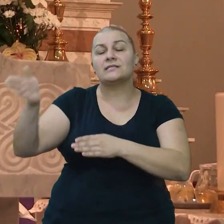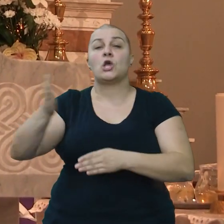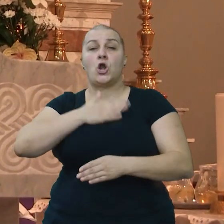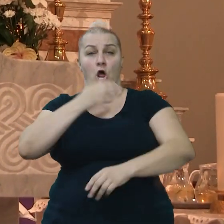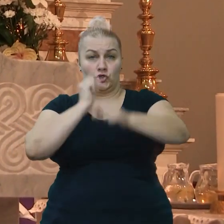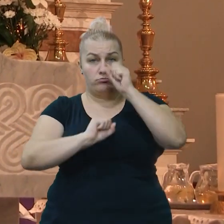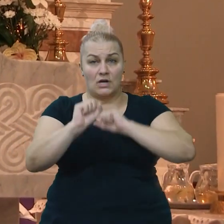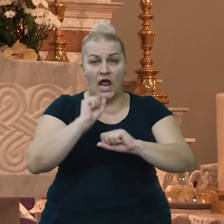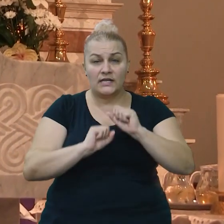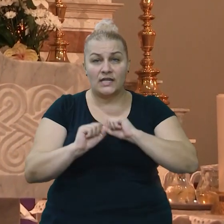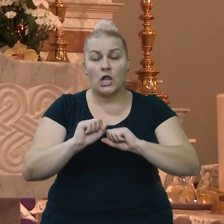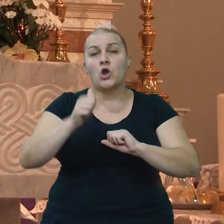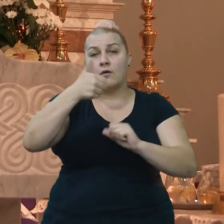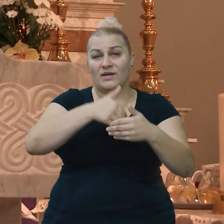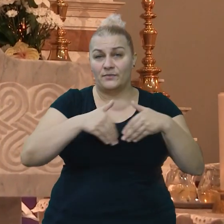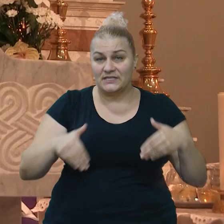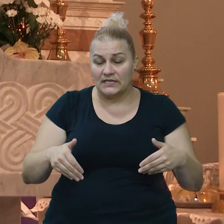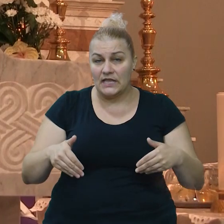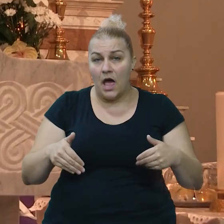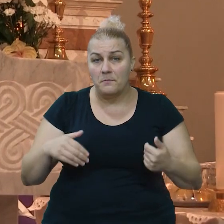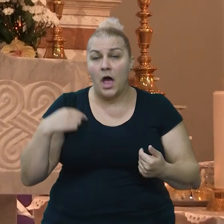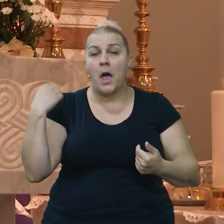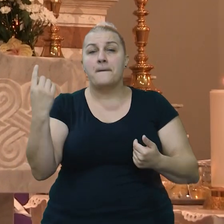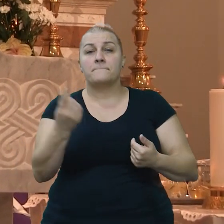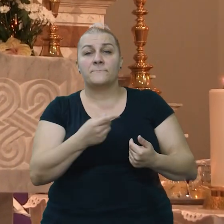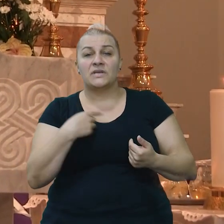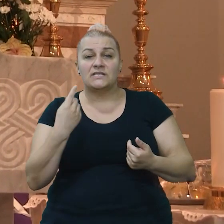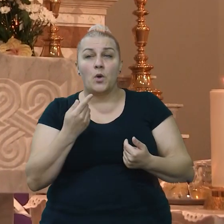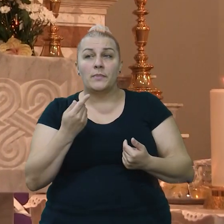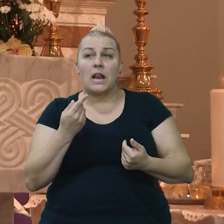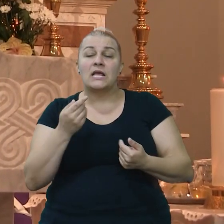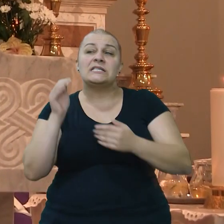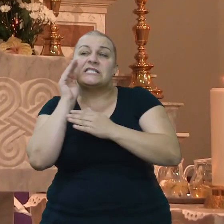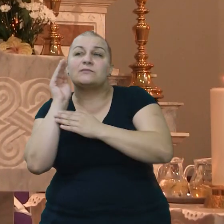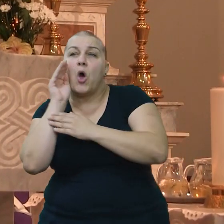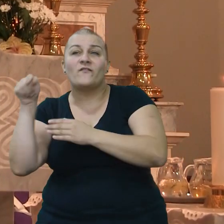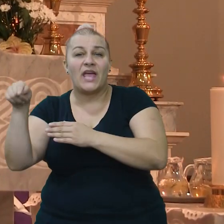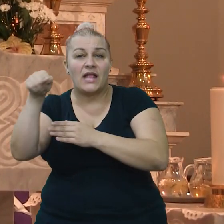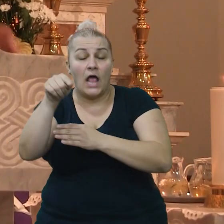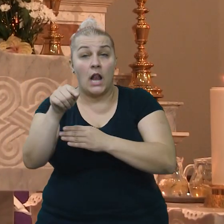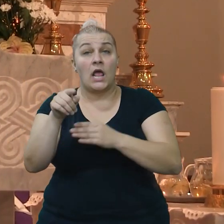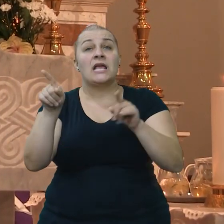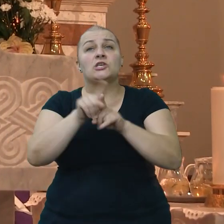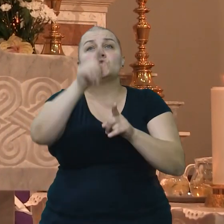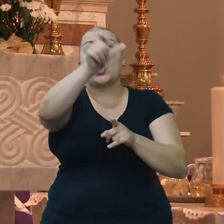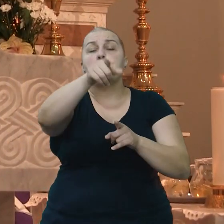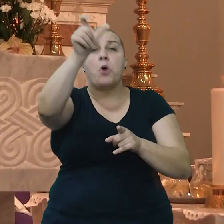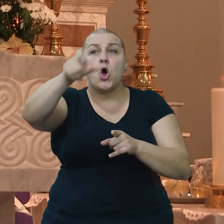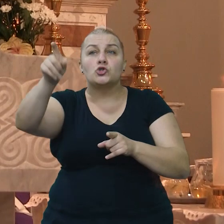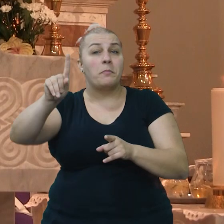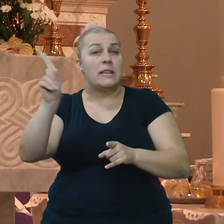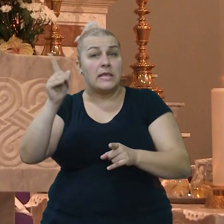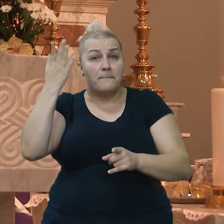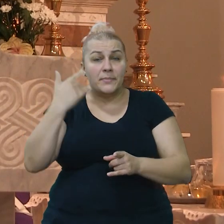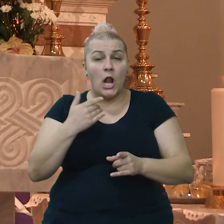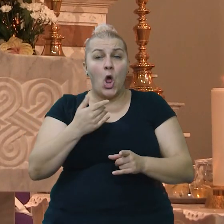branitele na prvim crtama, kada smo delili krupice, ispovijedali. Zanimljivo, na ispoviju su dolazili ljudi koji uče nizbrinu ni na